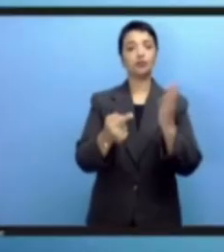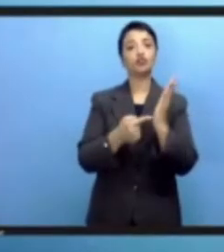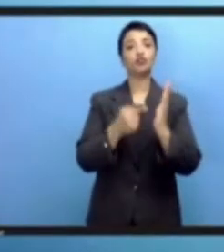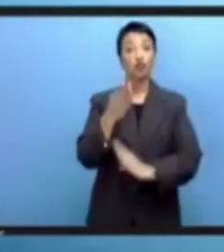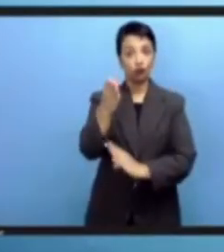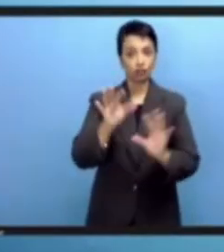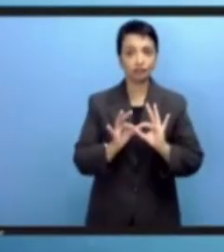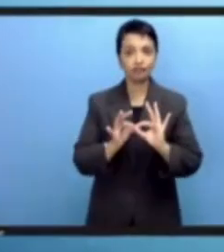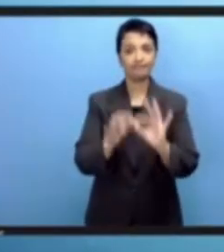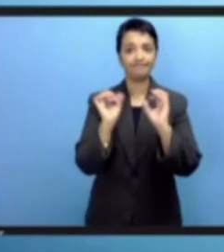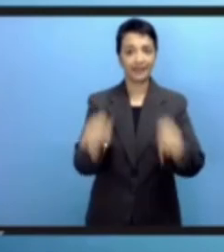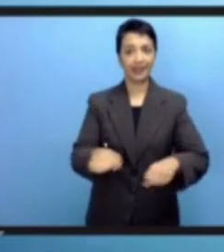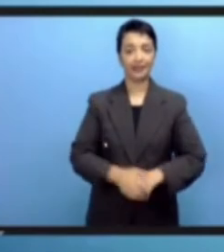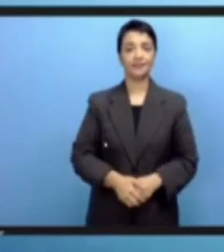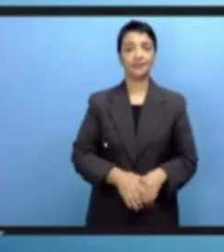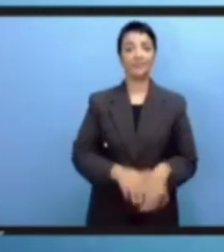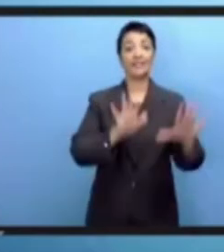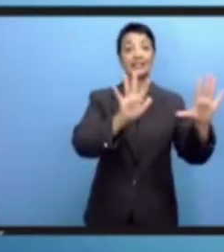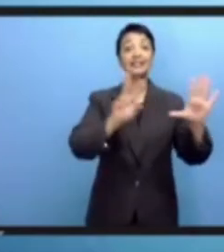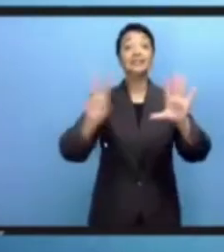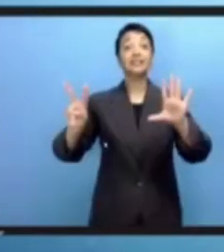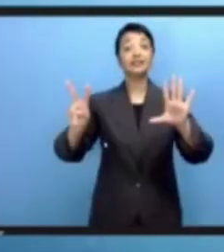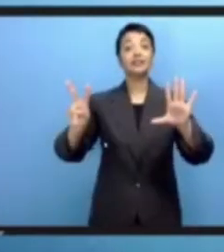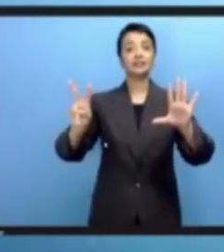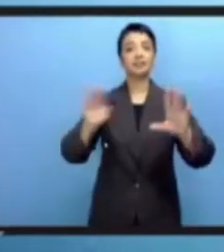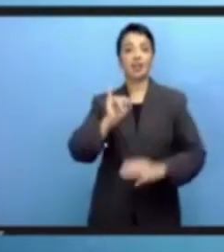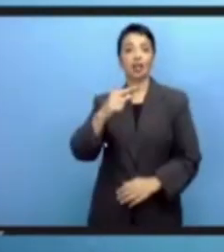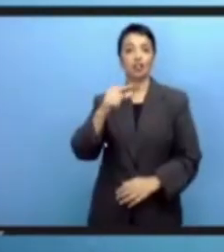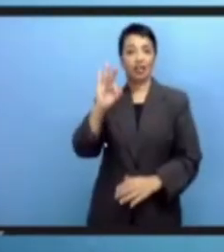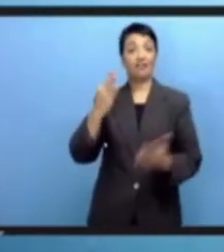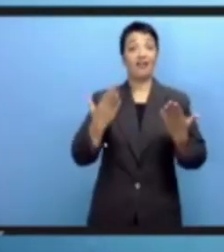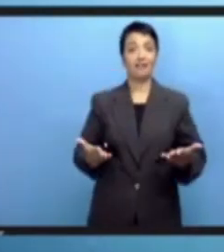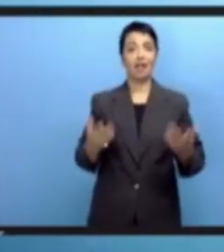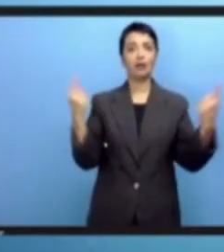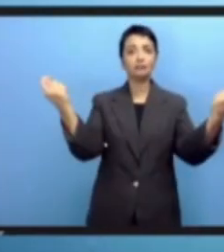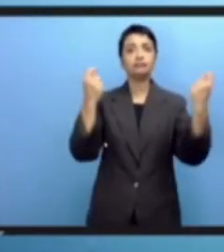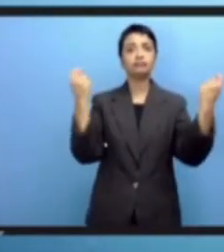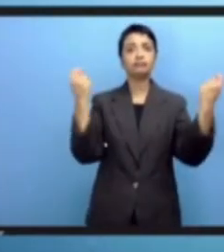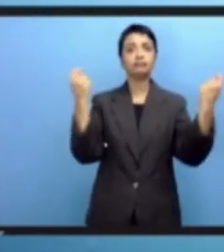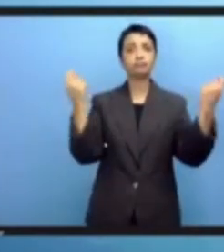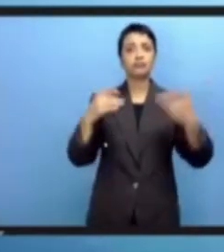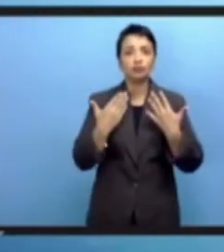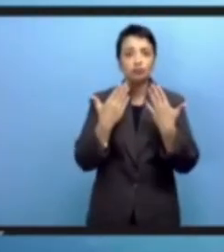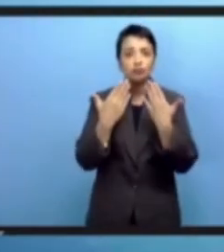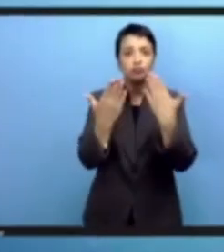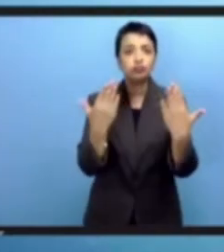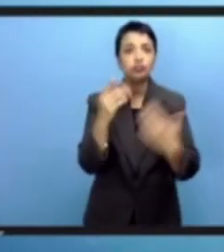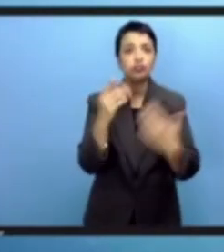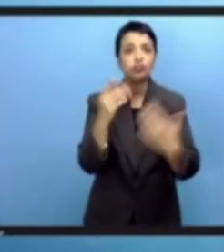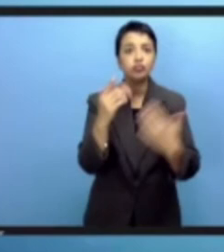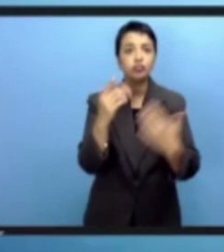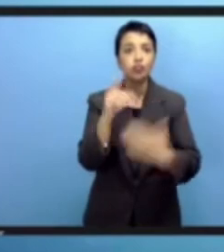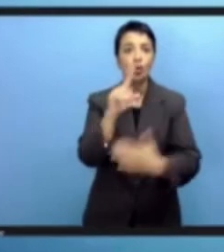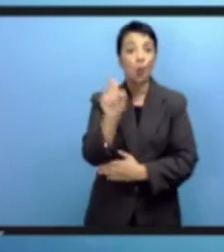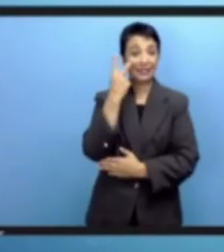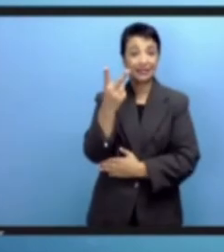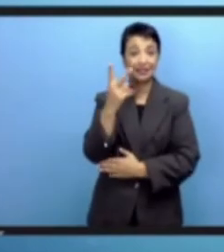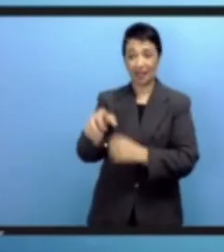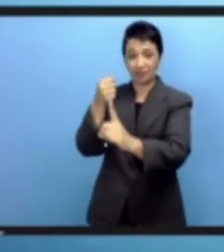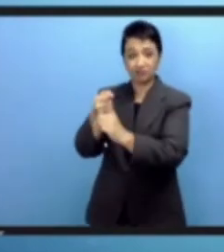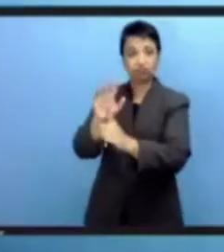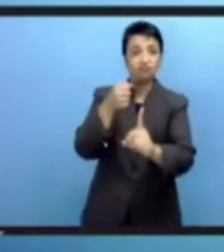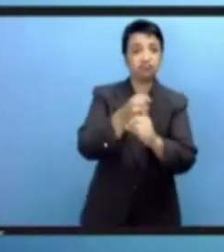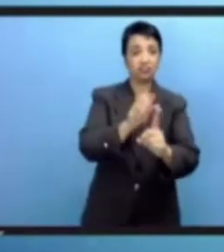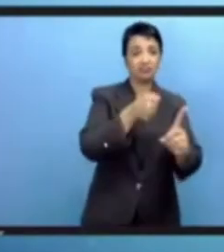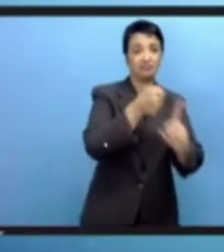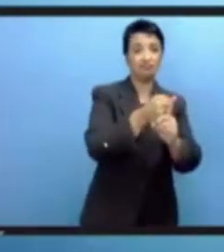أي مستقبل مستدام ومنصف للانترنت والدورة السابعة عشر تأتي